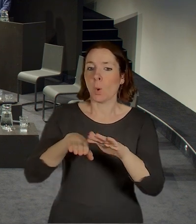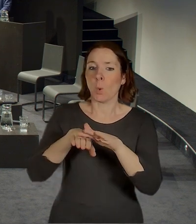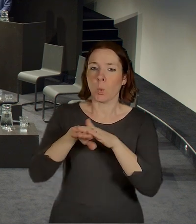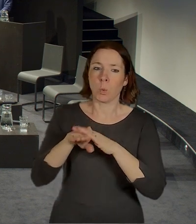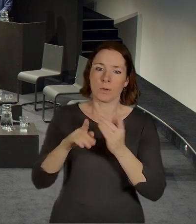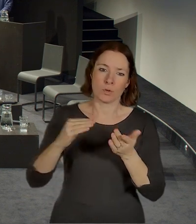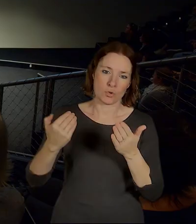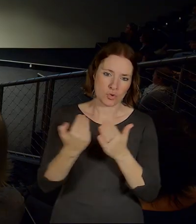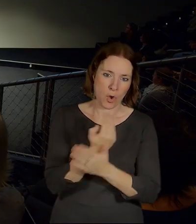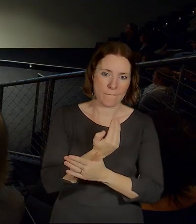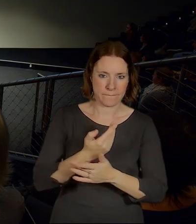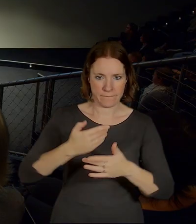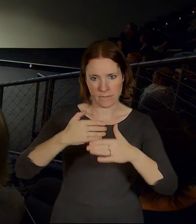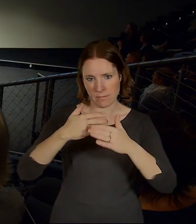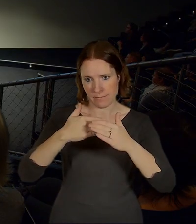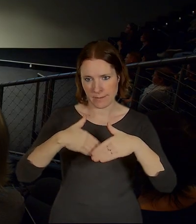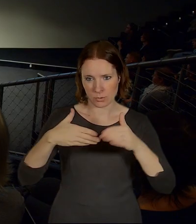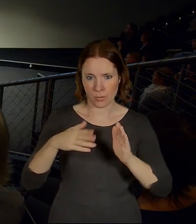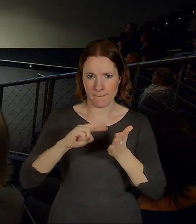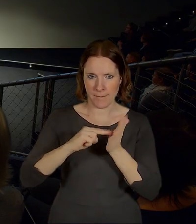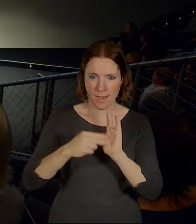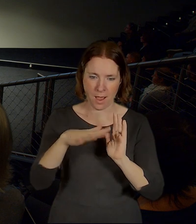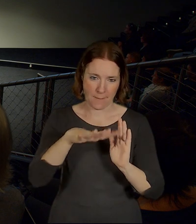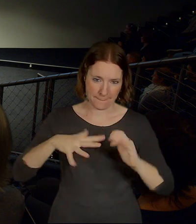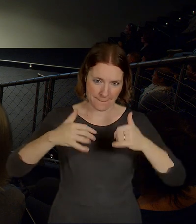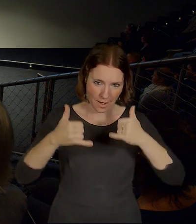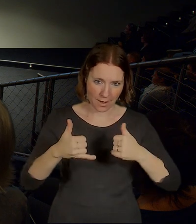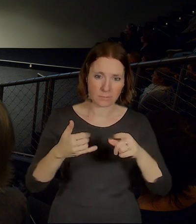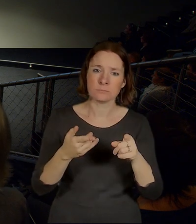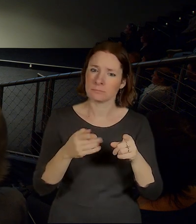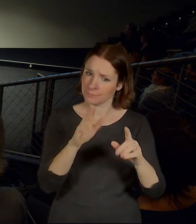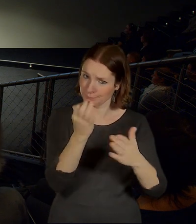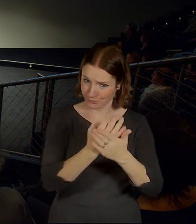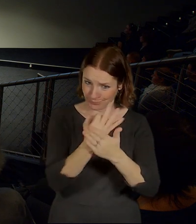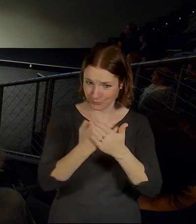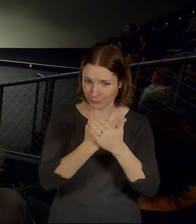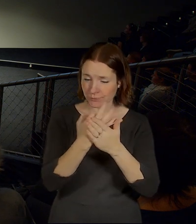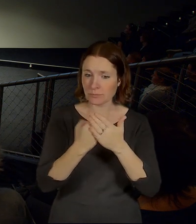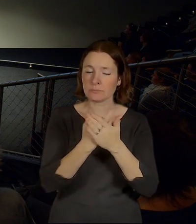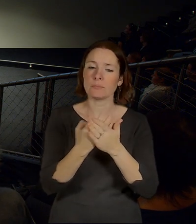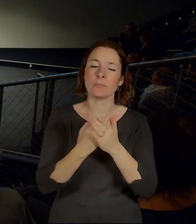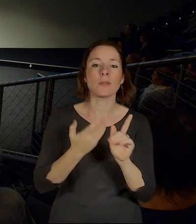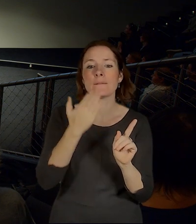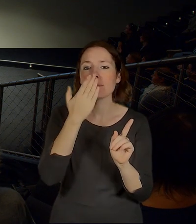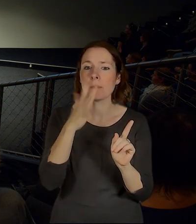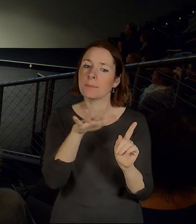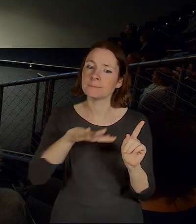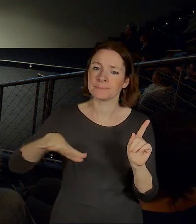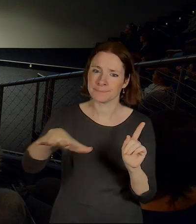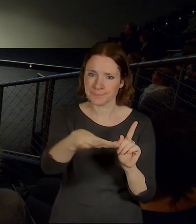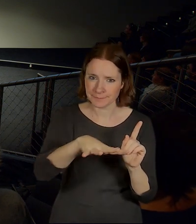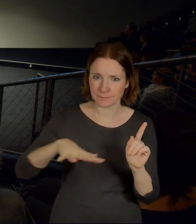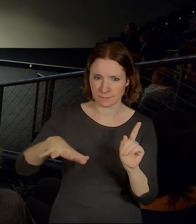nového územního plánu, takzvaného metropolitního plánu, který vlastně počítá s tím, že by v okolí toho